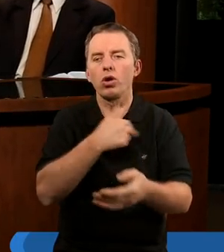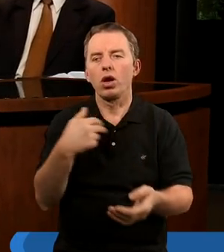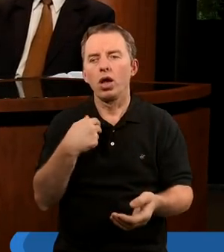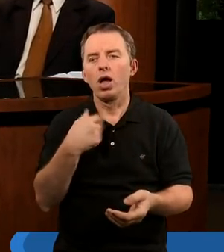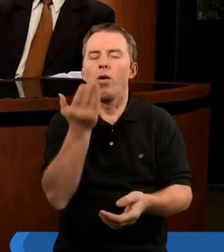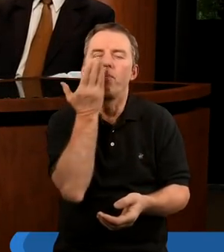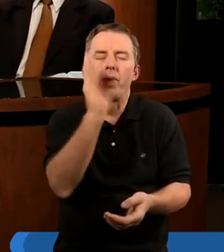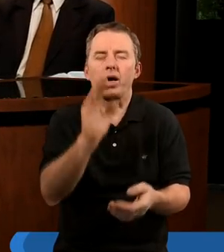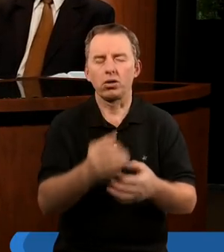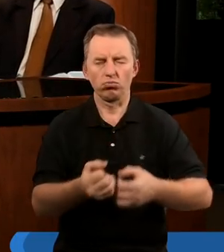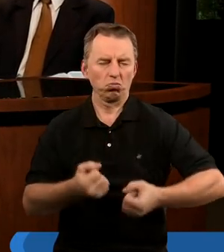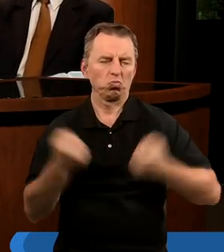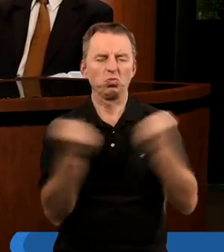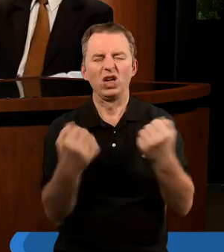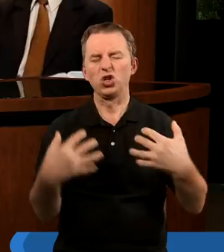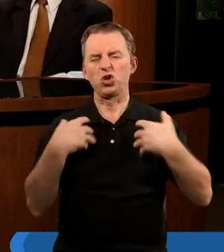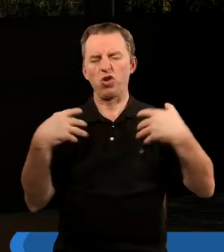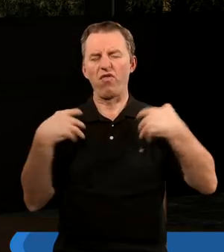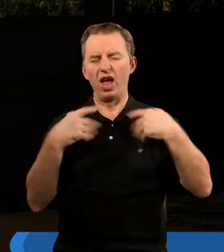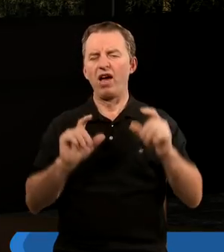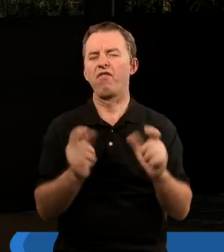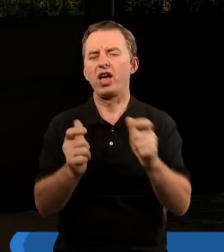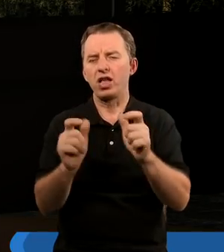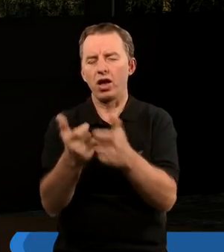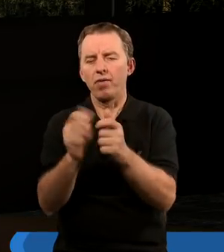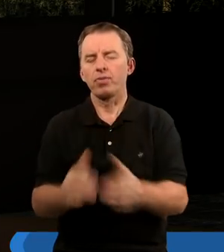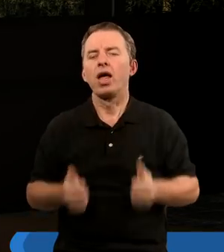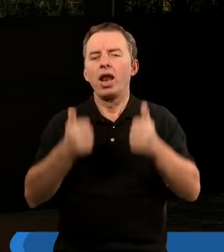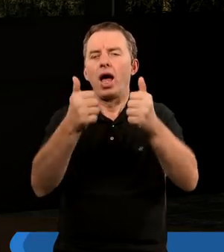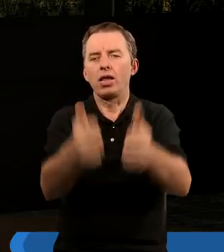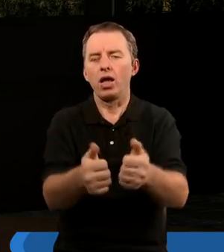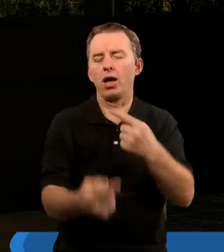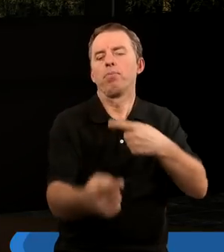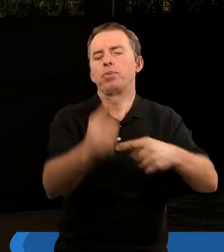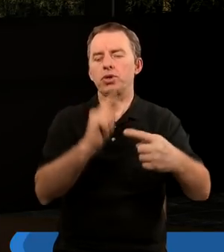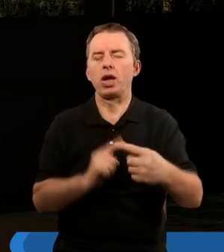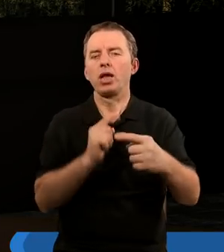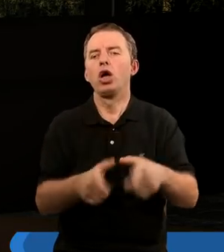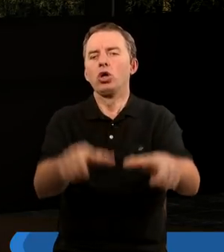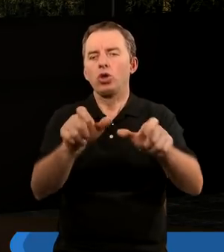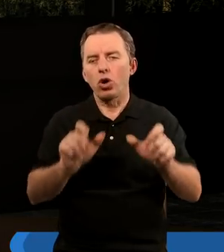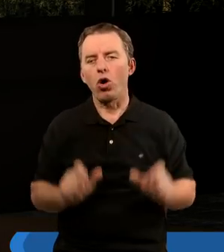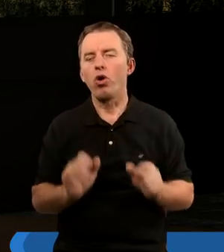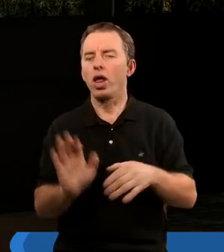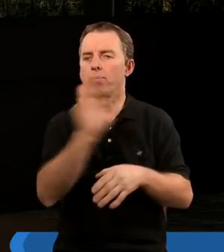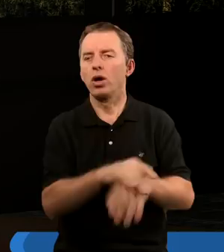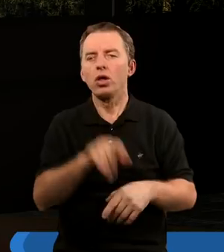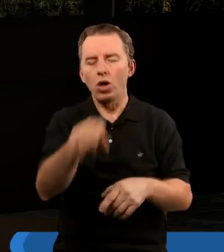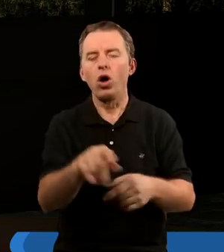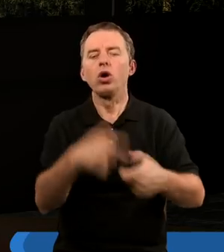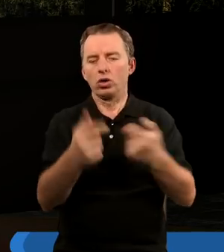bardzo dynamiczne wydarzenia, które następują przed Tronem Bożym. I